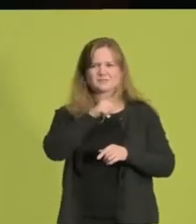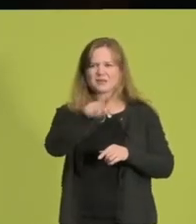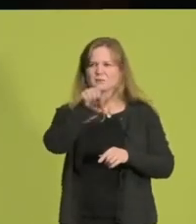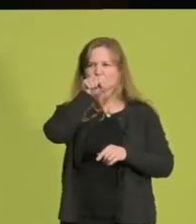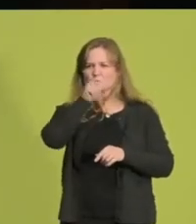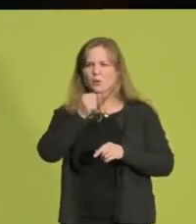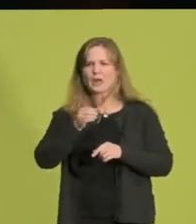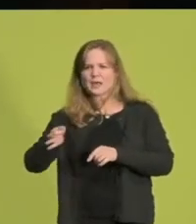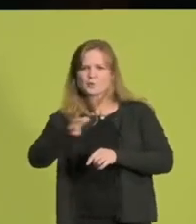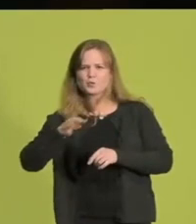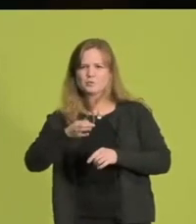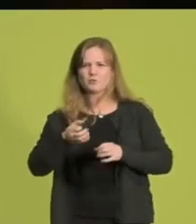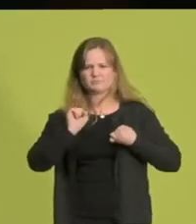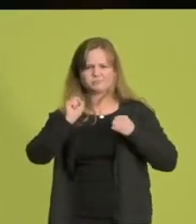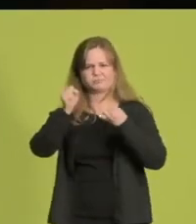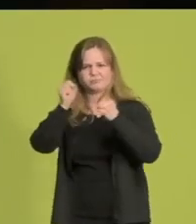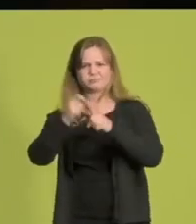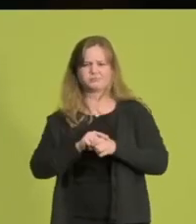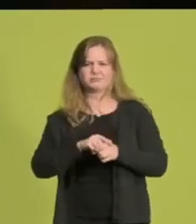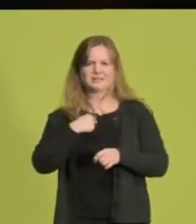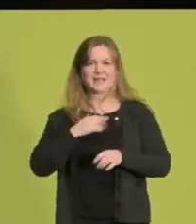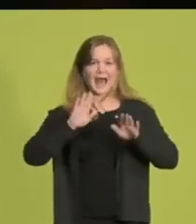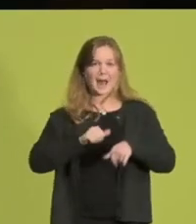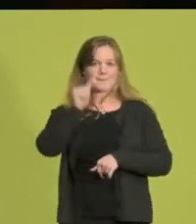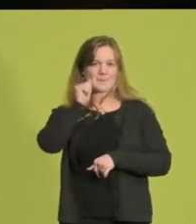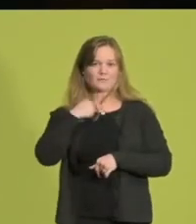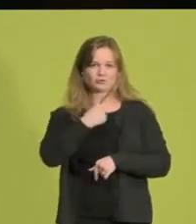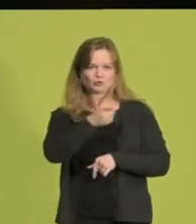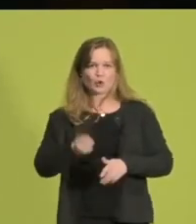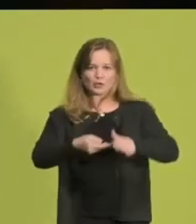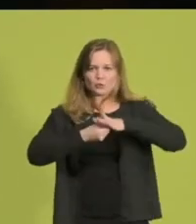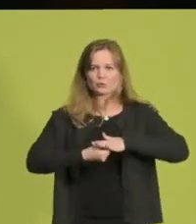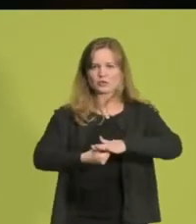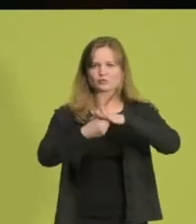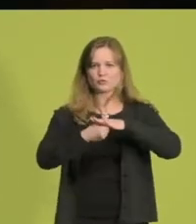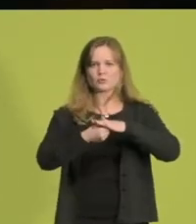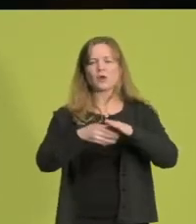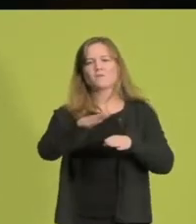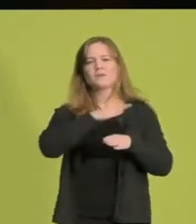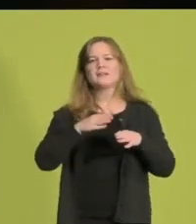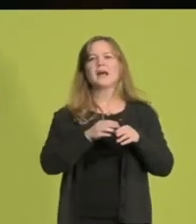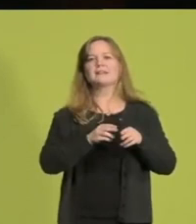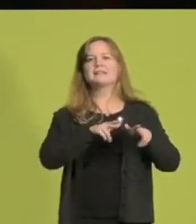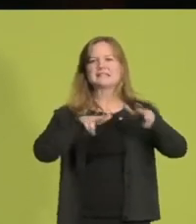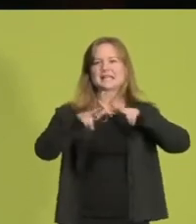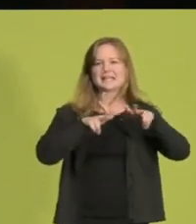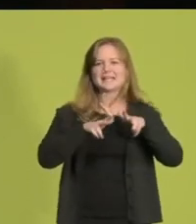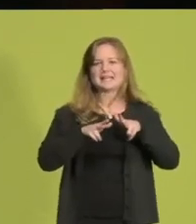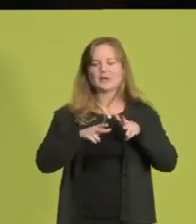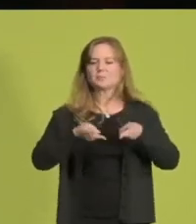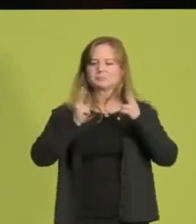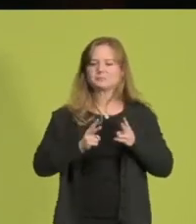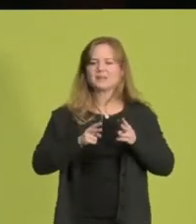dafür kämpft. Ich will euch dabei ab Mai unterstützen, aus einer Landesregierung heraus, die ernst macht mit der Verkehrswende.